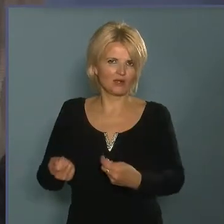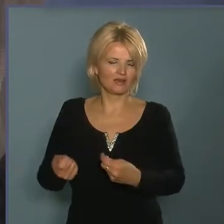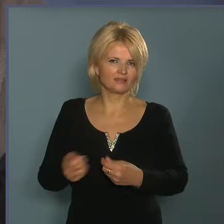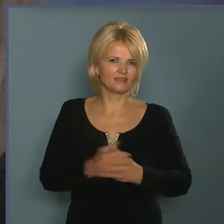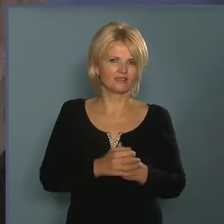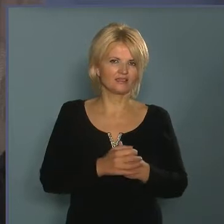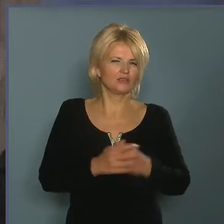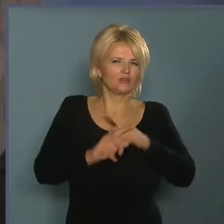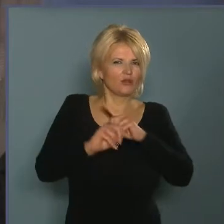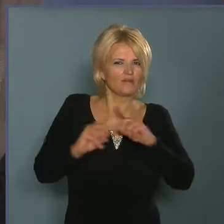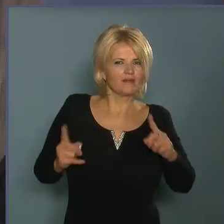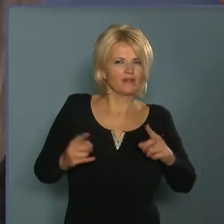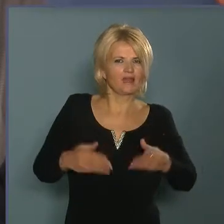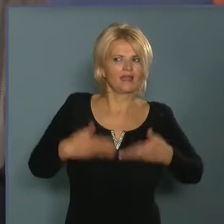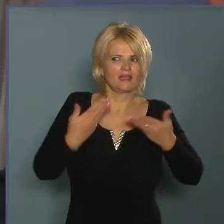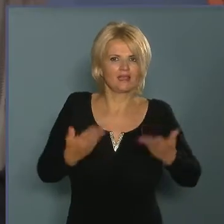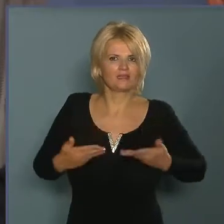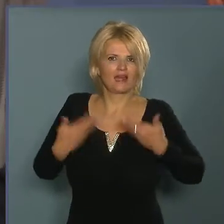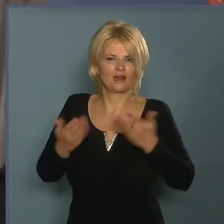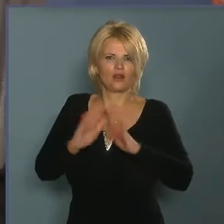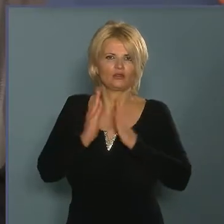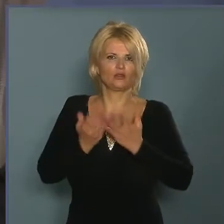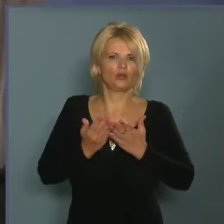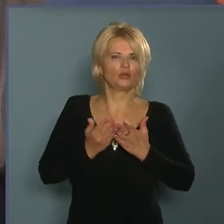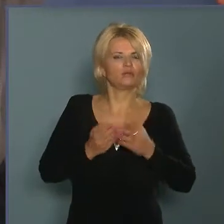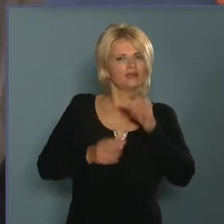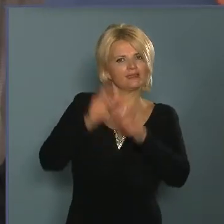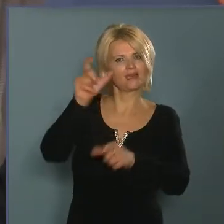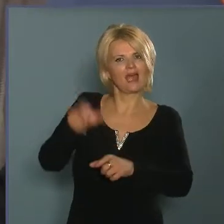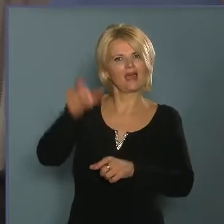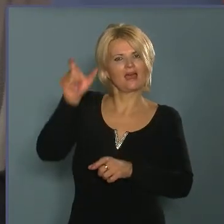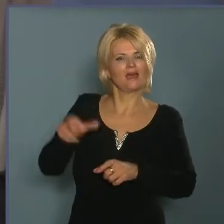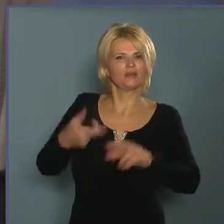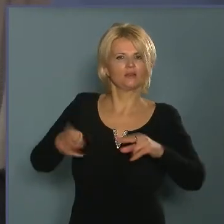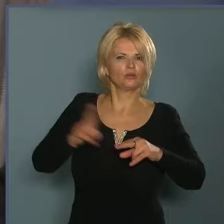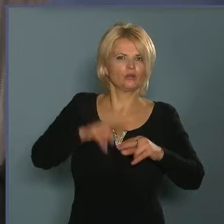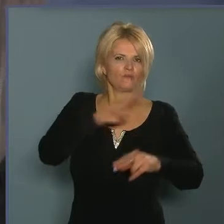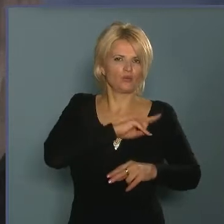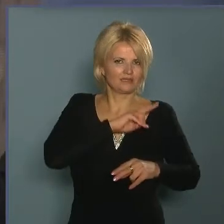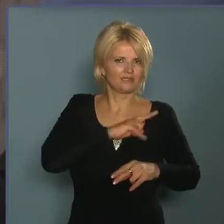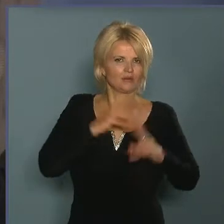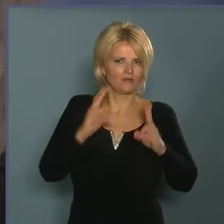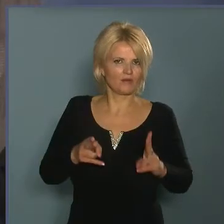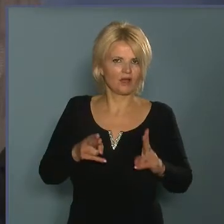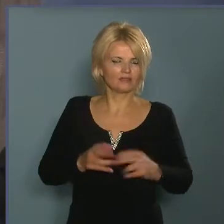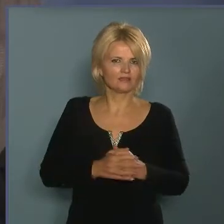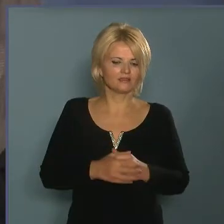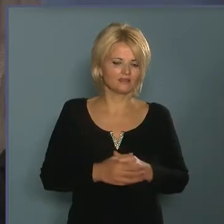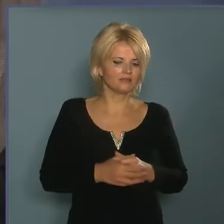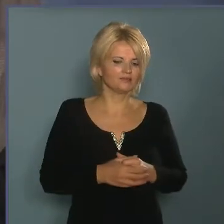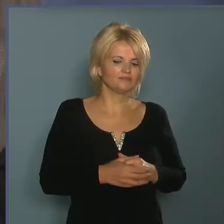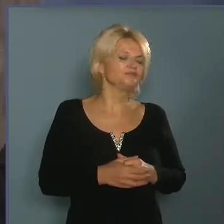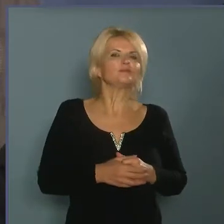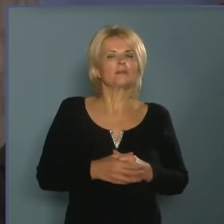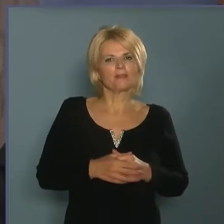minél gazdagabb kínálatot nyújt egy könyvtár, minél több funkcióval rendelkezik, annál inkább meg tudja